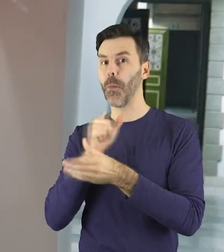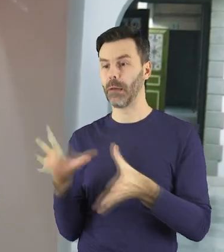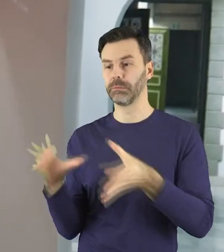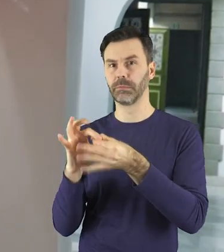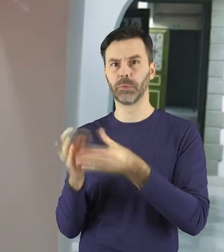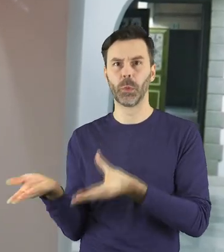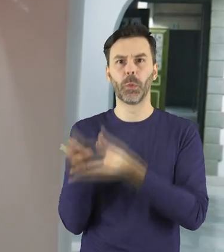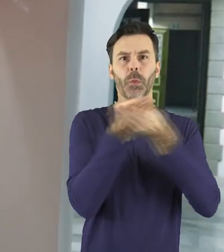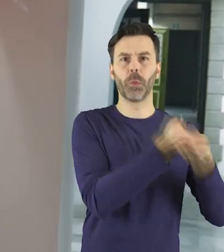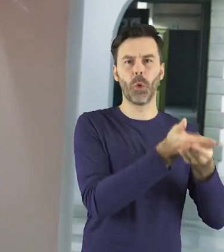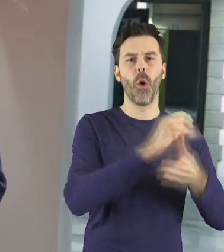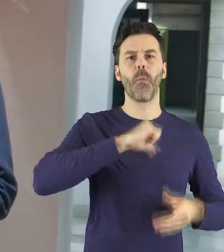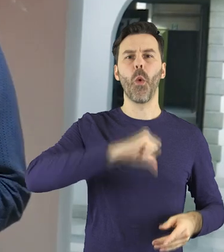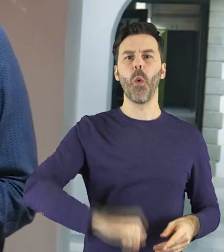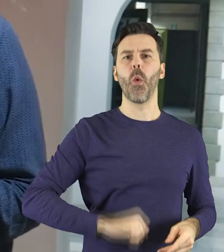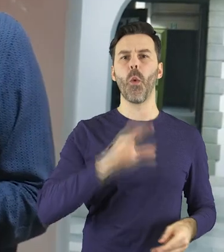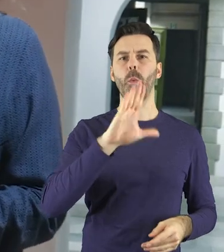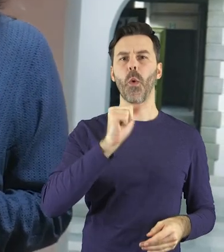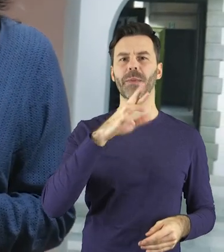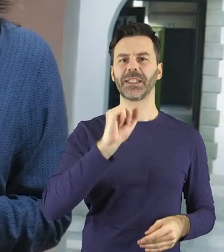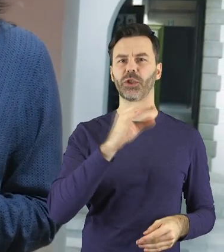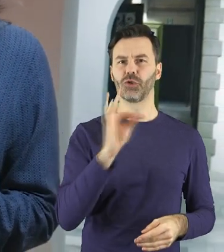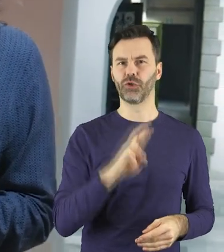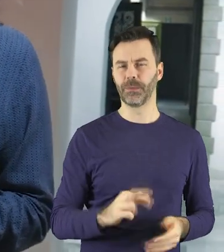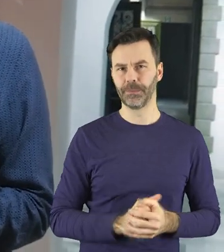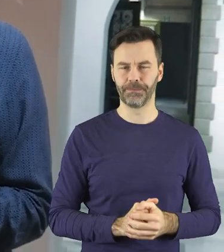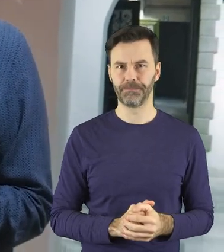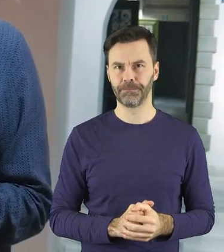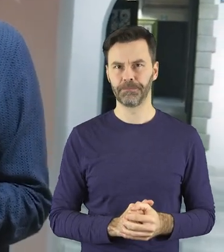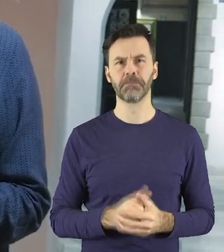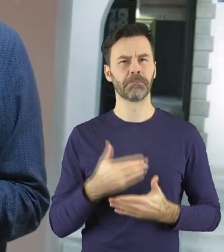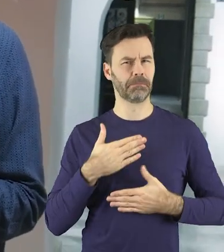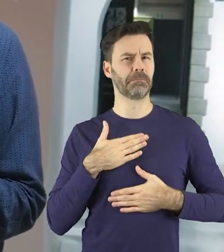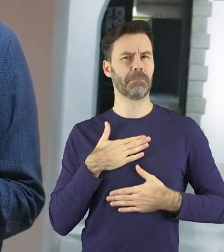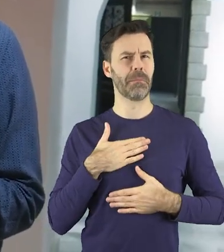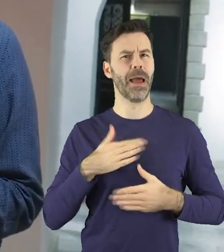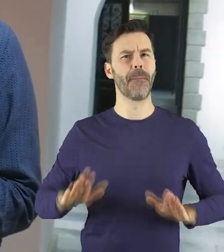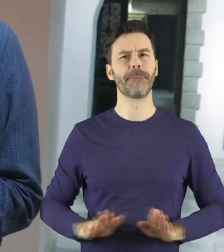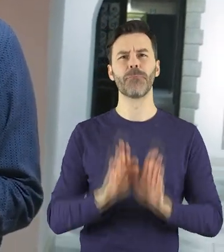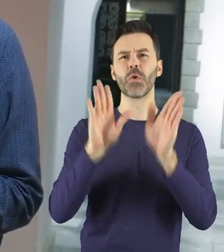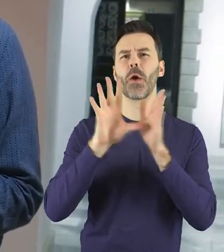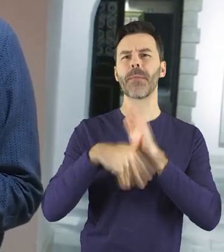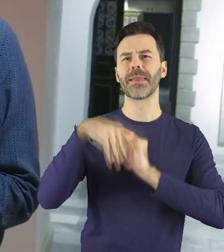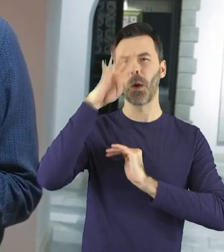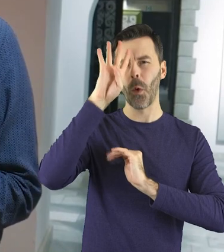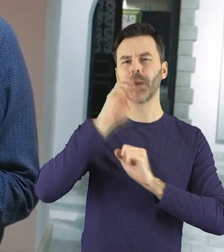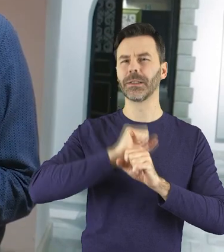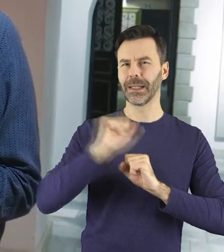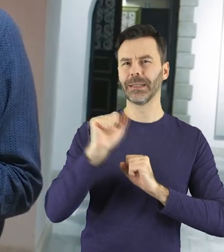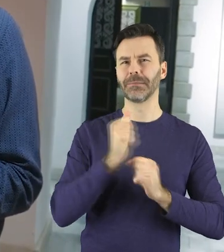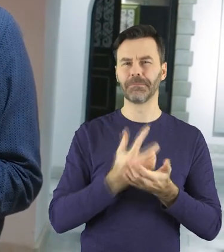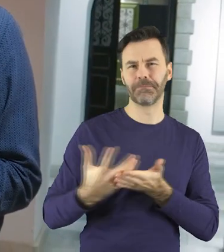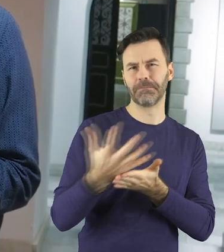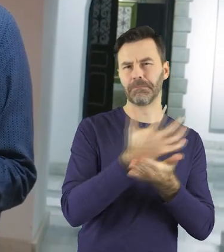u burmistrza miasta. W naszych zbiorach, w zbiorach Muzeum Miasta Łodzi, znajduje się,